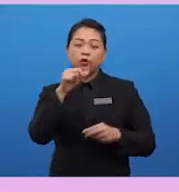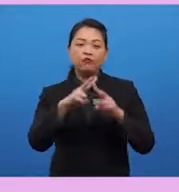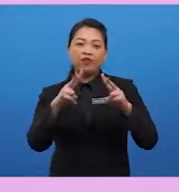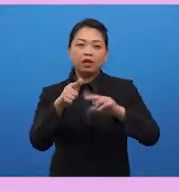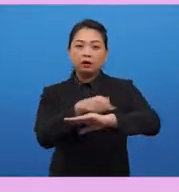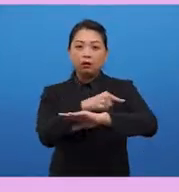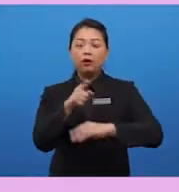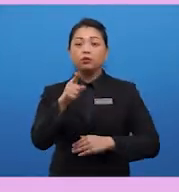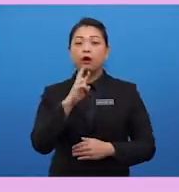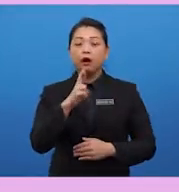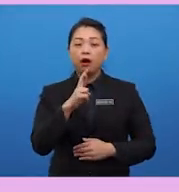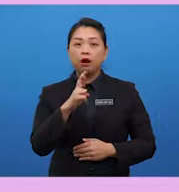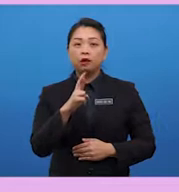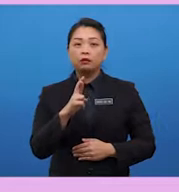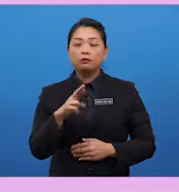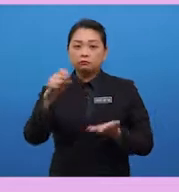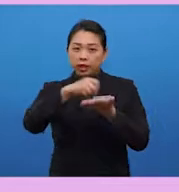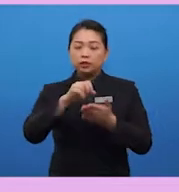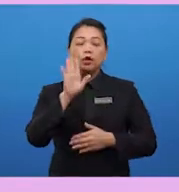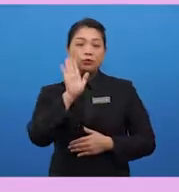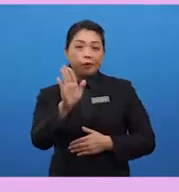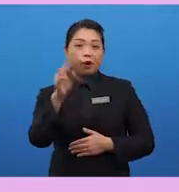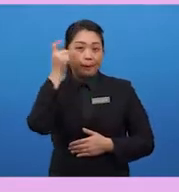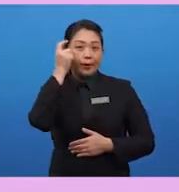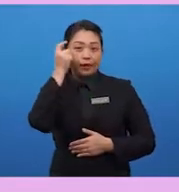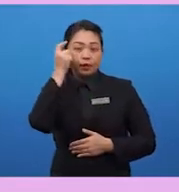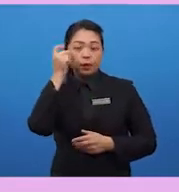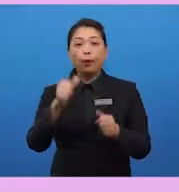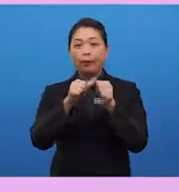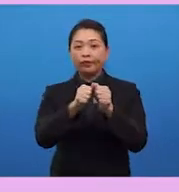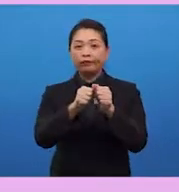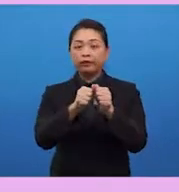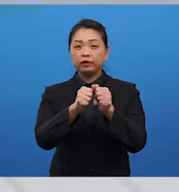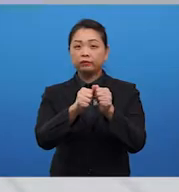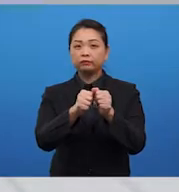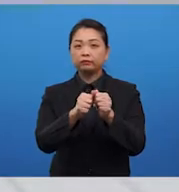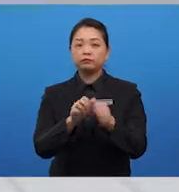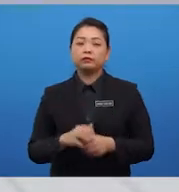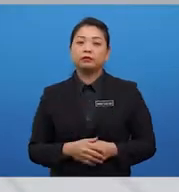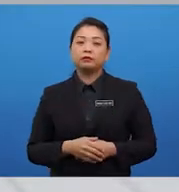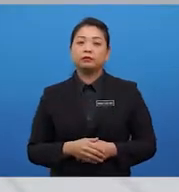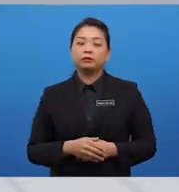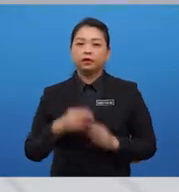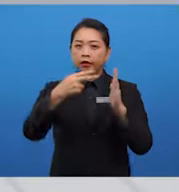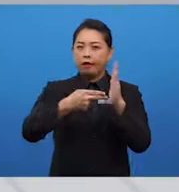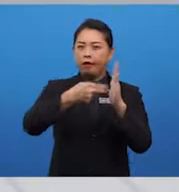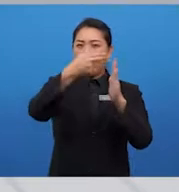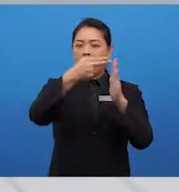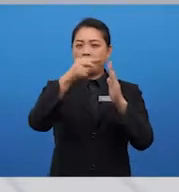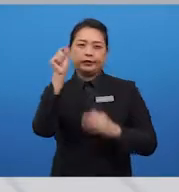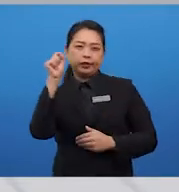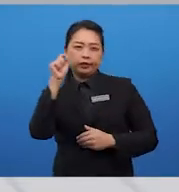you are expected to write your opinions with the following in mind. A high degree of accuracy